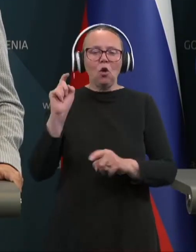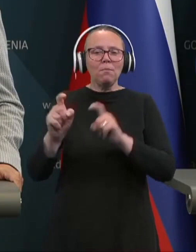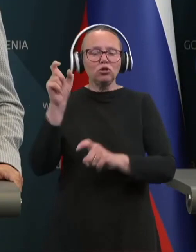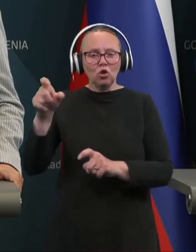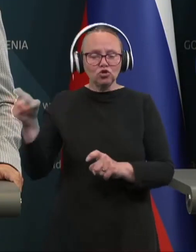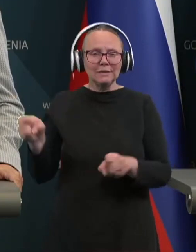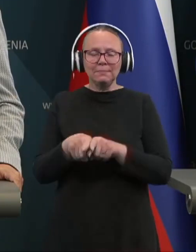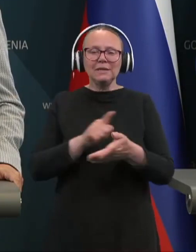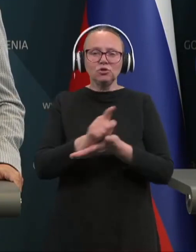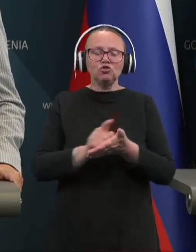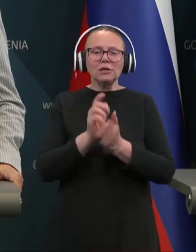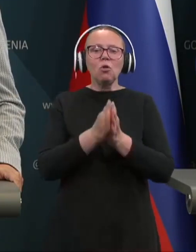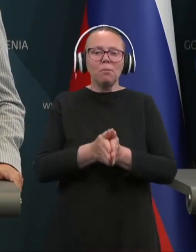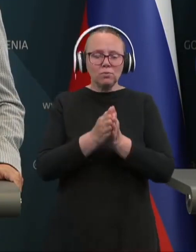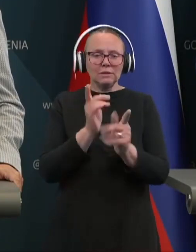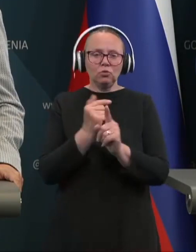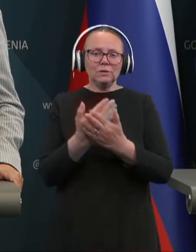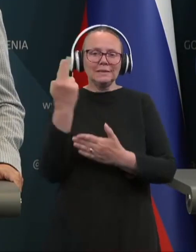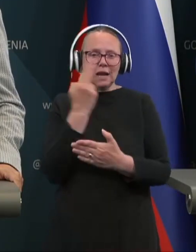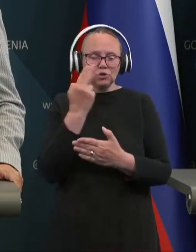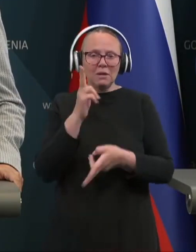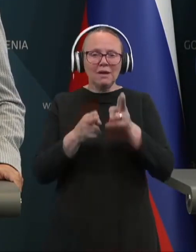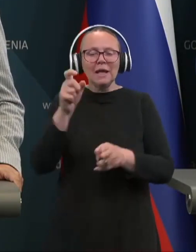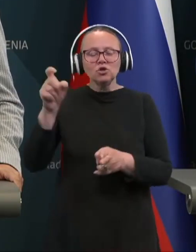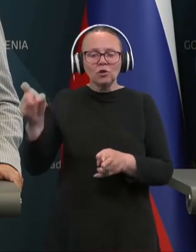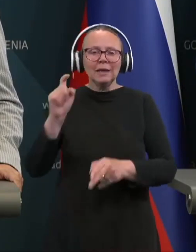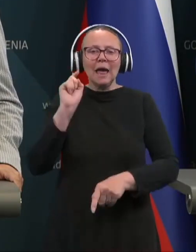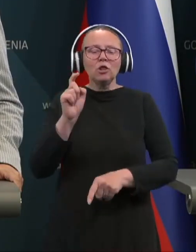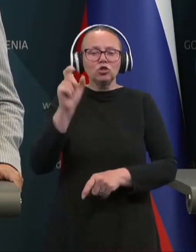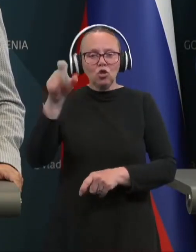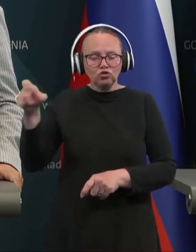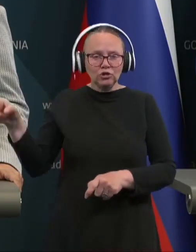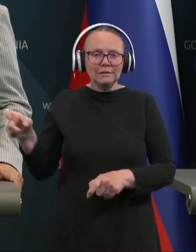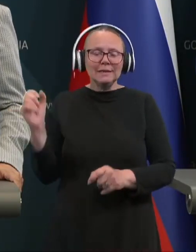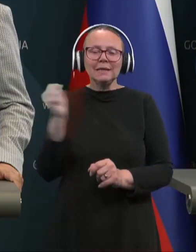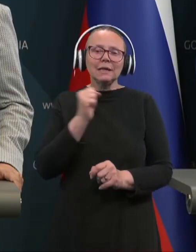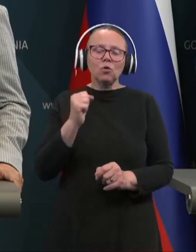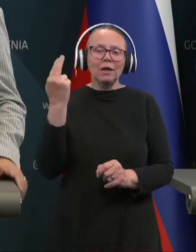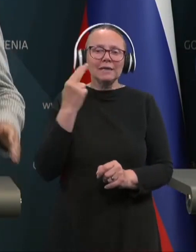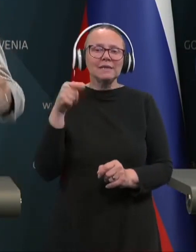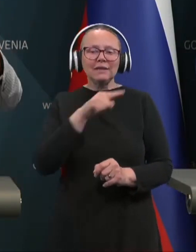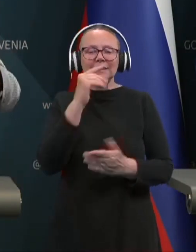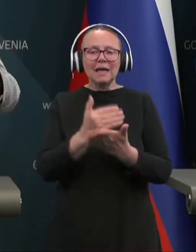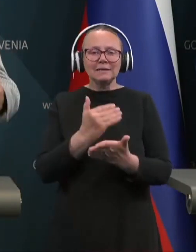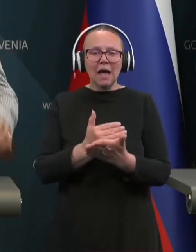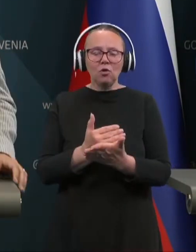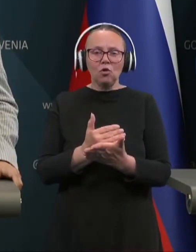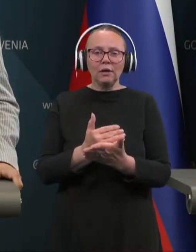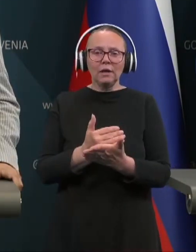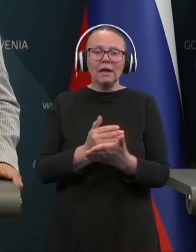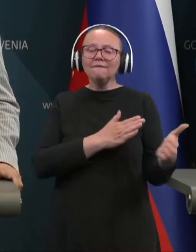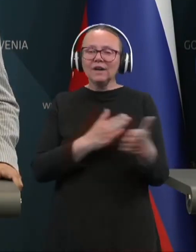hkrati prosimo tudi za razumevanje tako sodnike in tožilce, ker je seveda ta zakon v